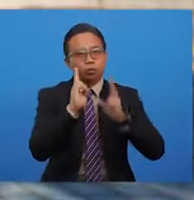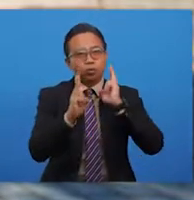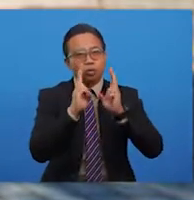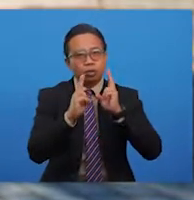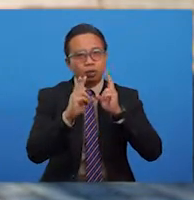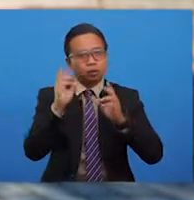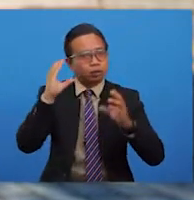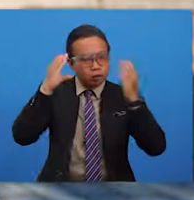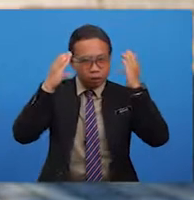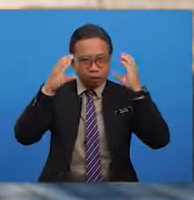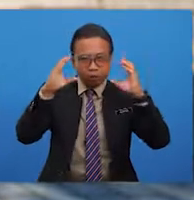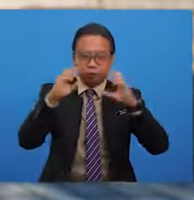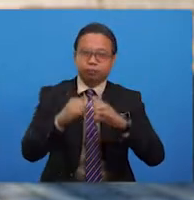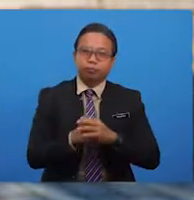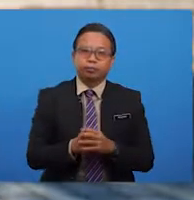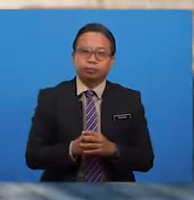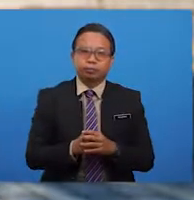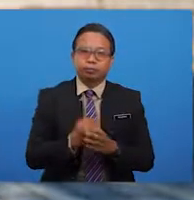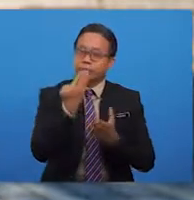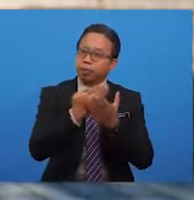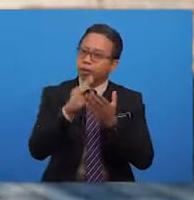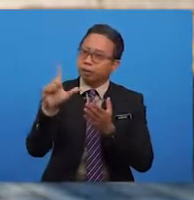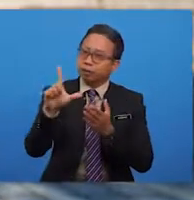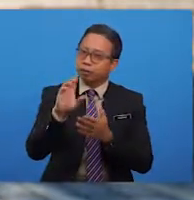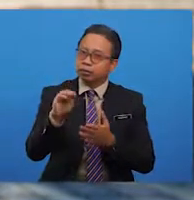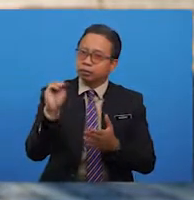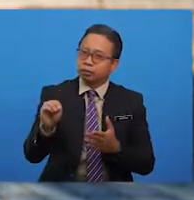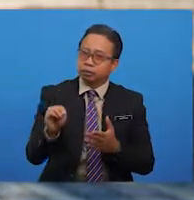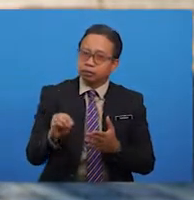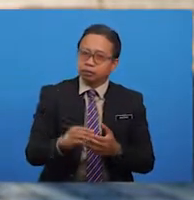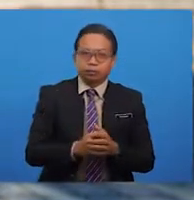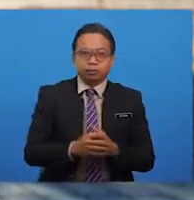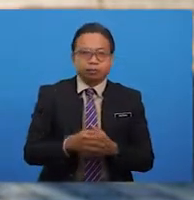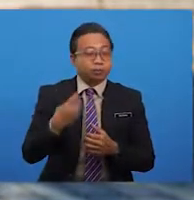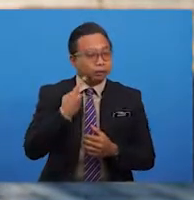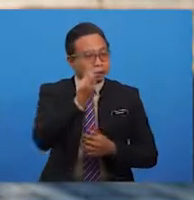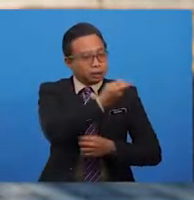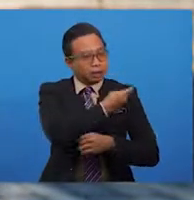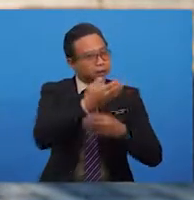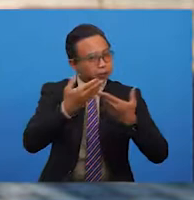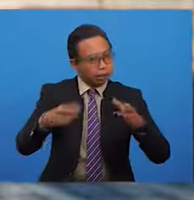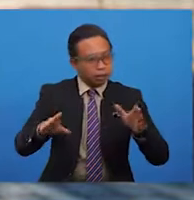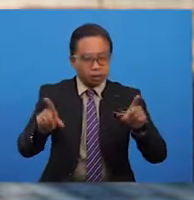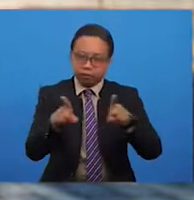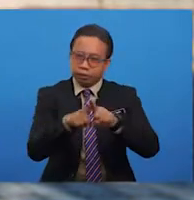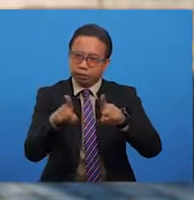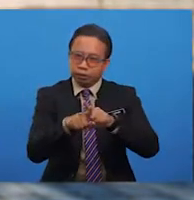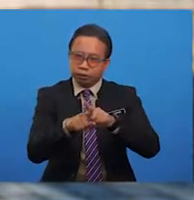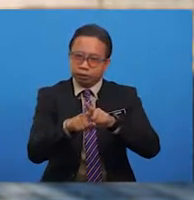kepada cikgu Azlina. Baiklah murid-murid sebentar tadi kita telah bersama-sama